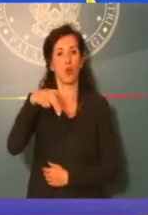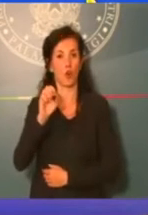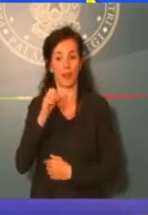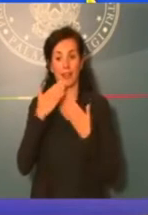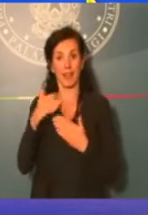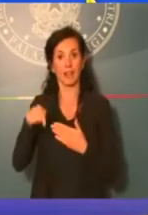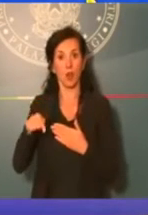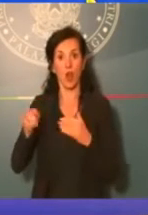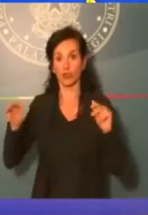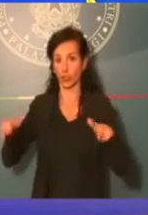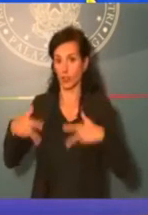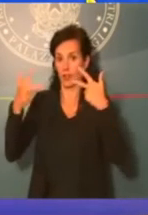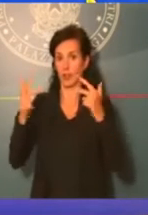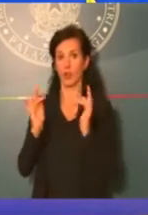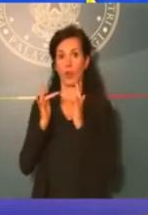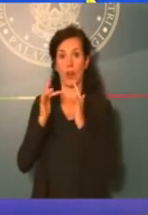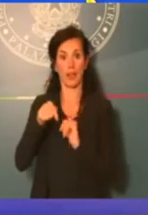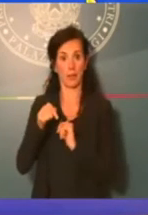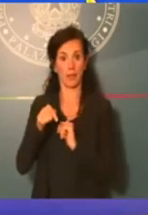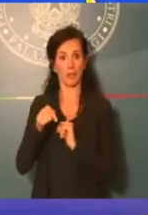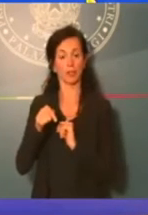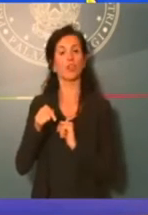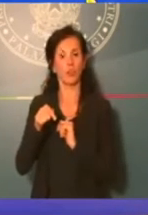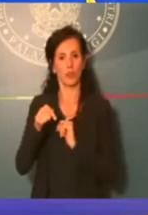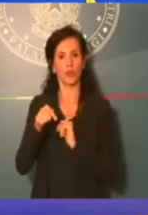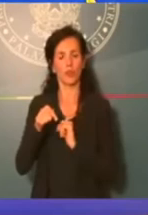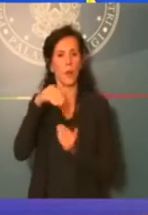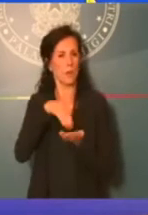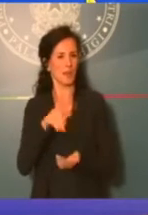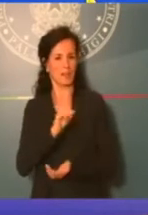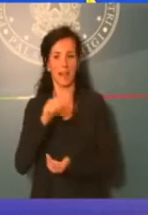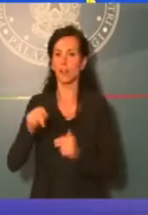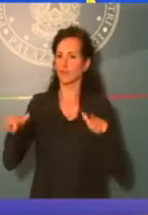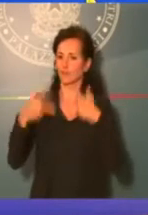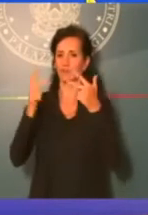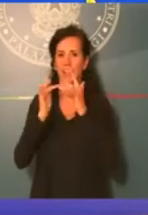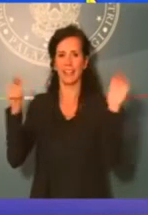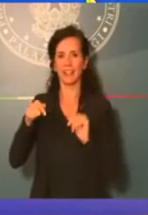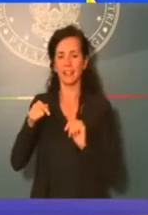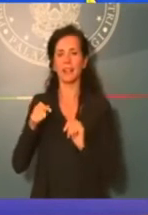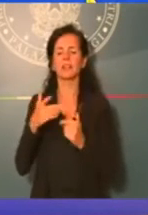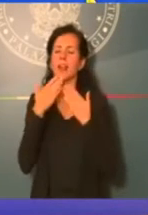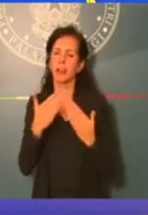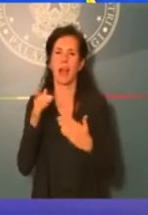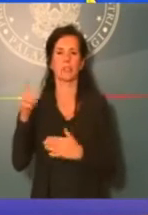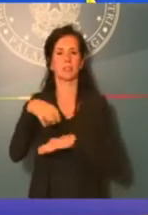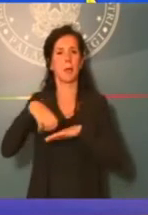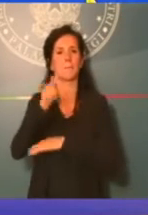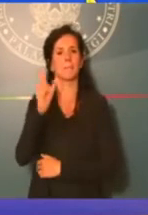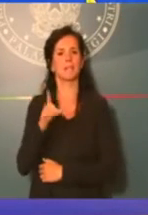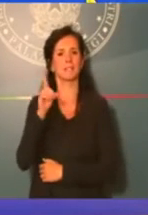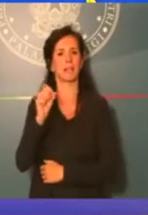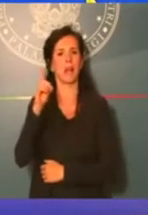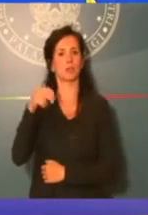collegata in videocollegamento con noi, che ha dato un prezioso contributo per la definizione di